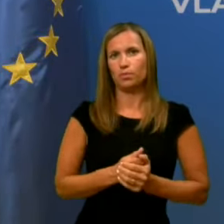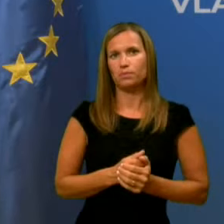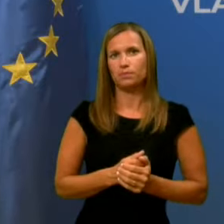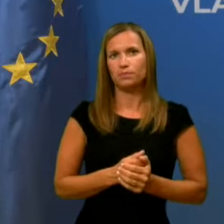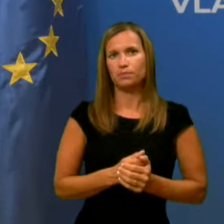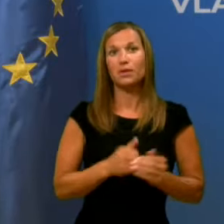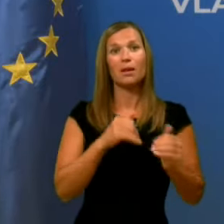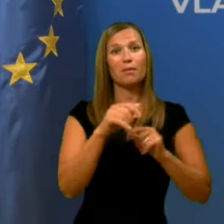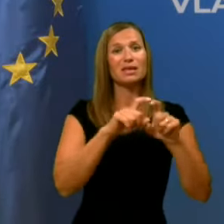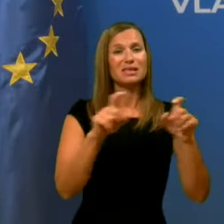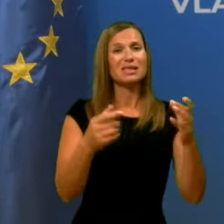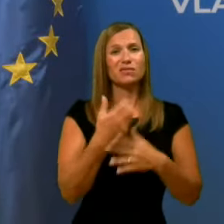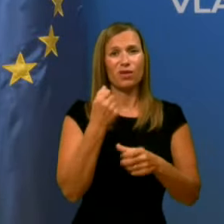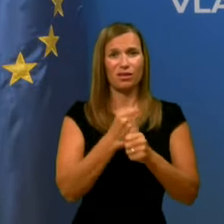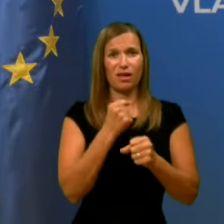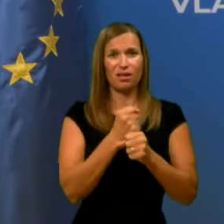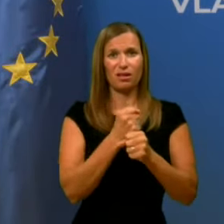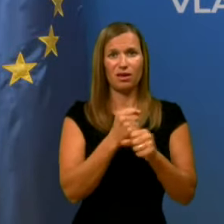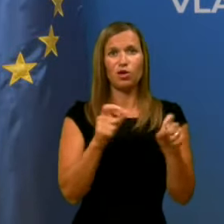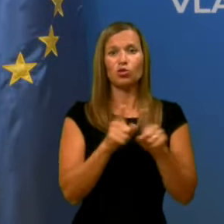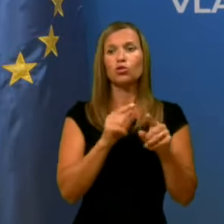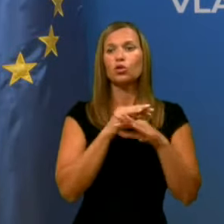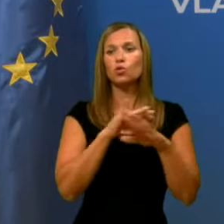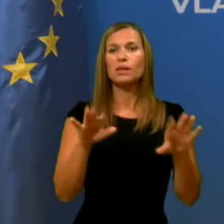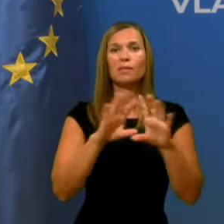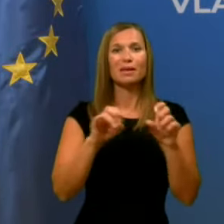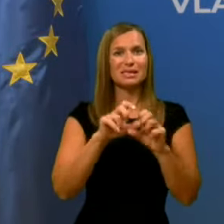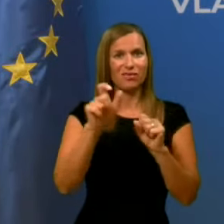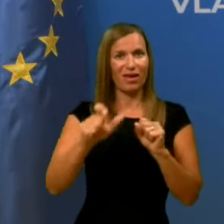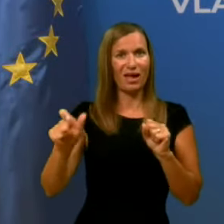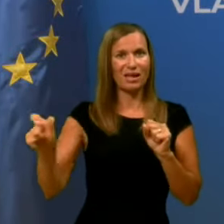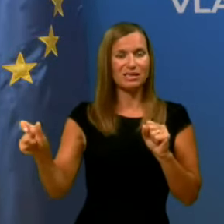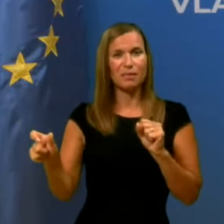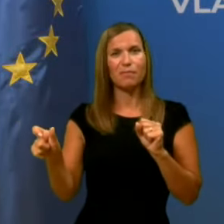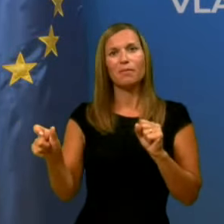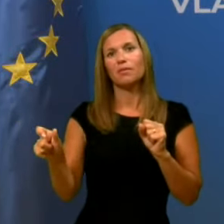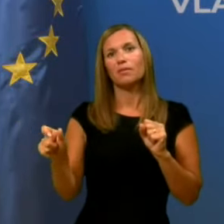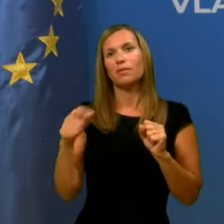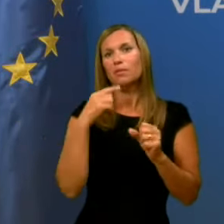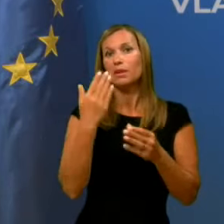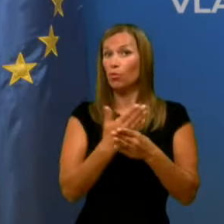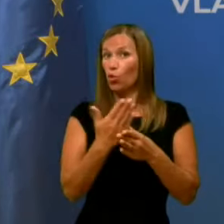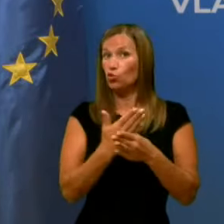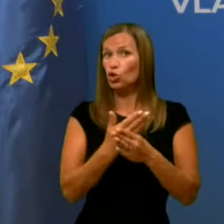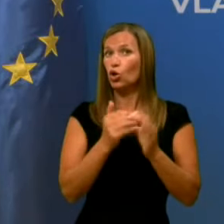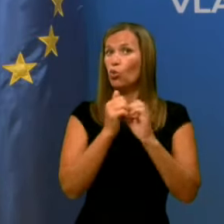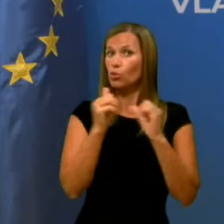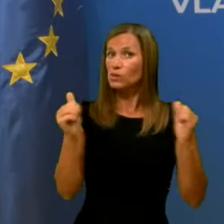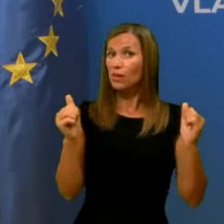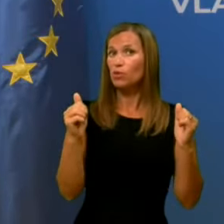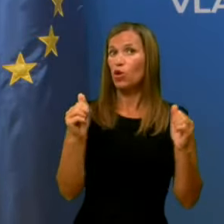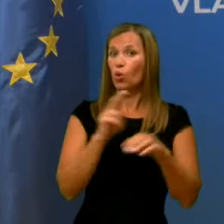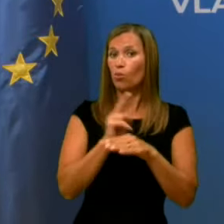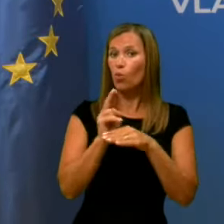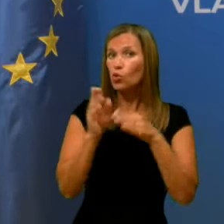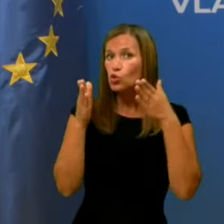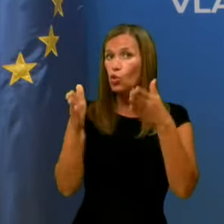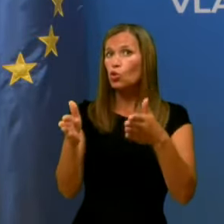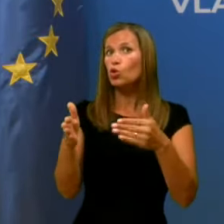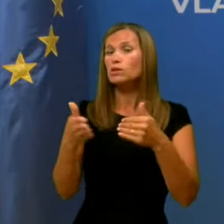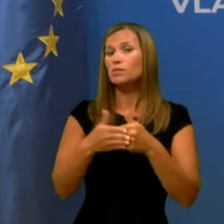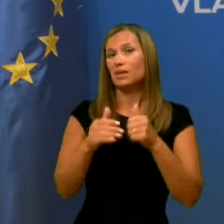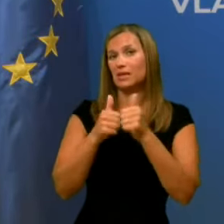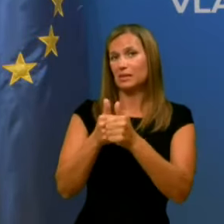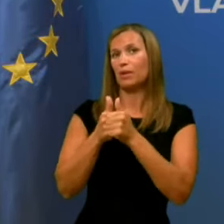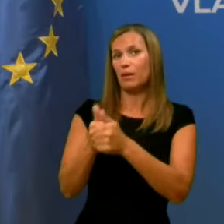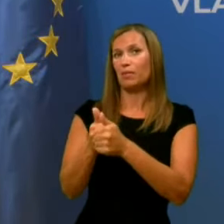Ministrstvo za delo je tudi vsem izvajavcem priporočilo posebno pozornost pri spremljanju